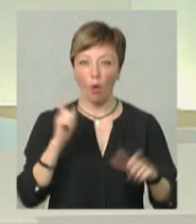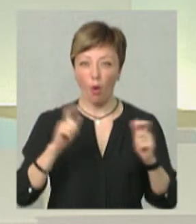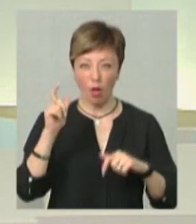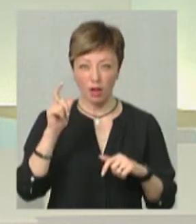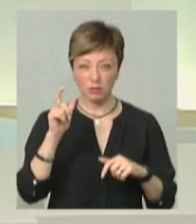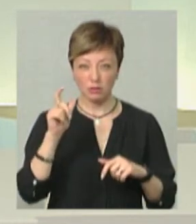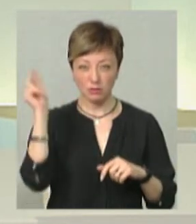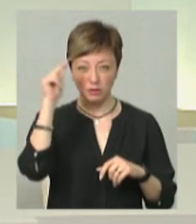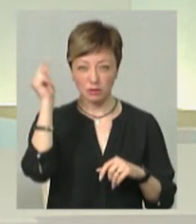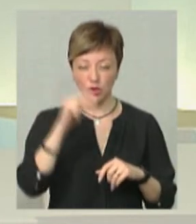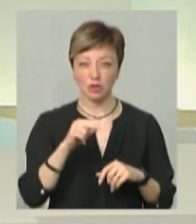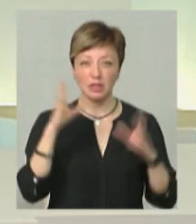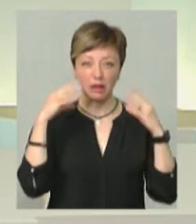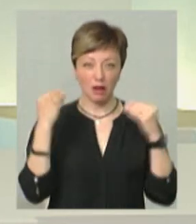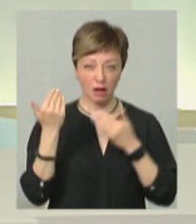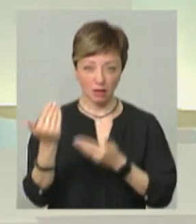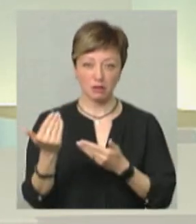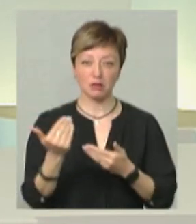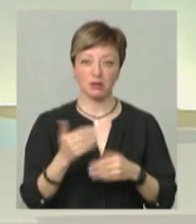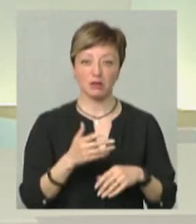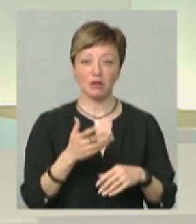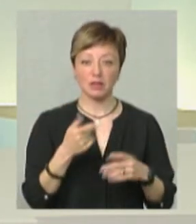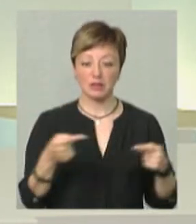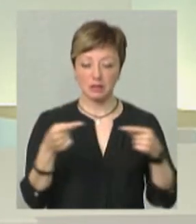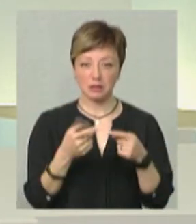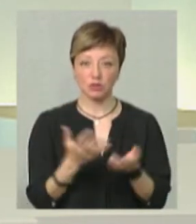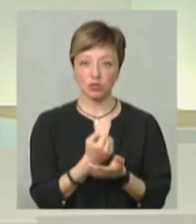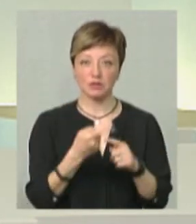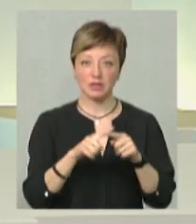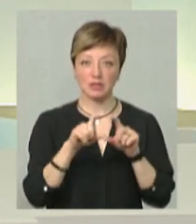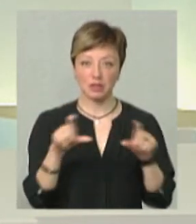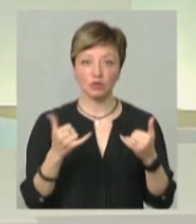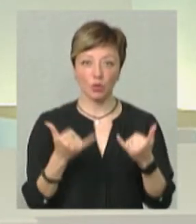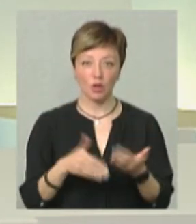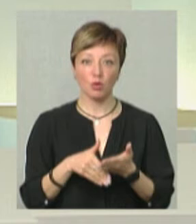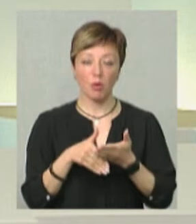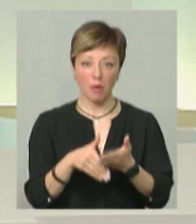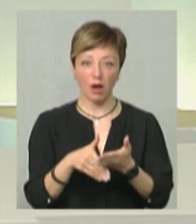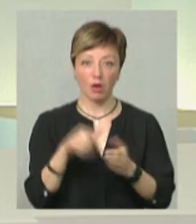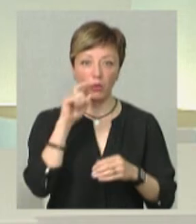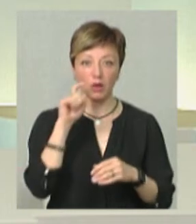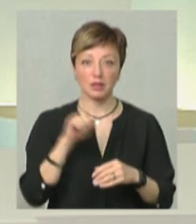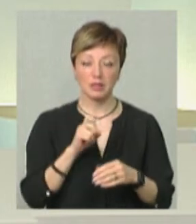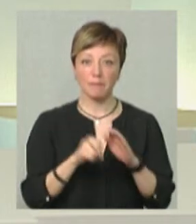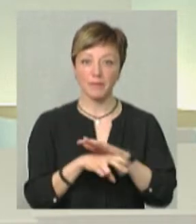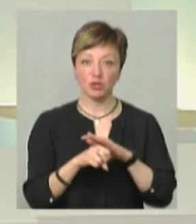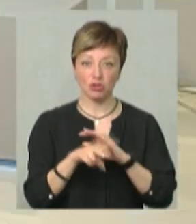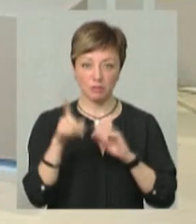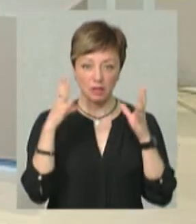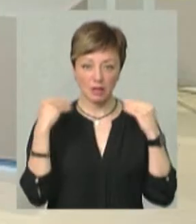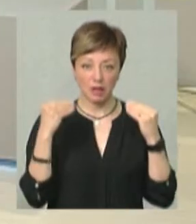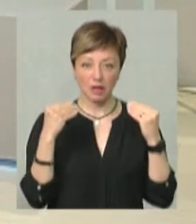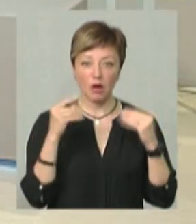який я ініціативно в результаті моніторингу знайшов. Це заклад, який вже сьогодні допомагає українським біженцям в